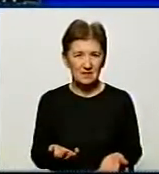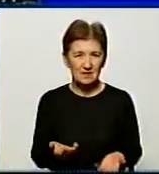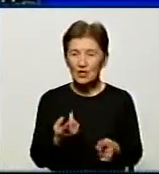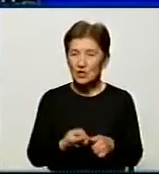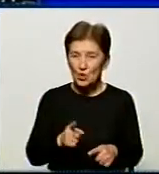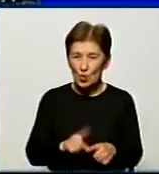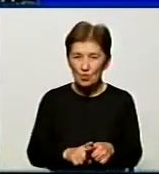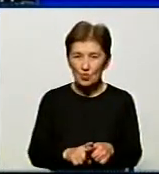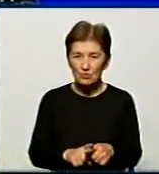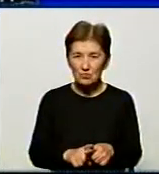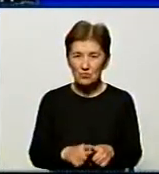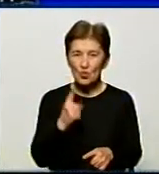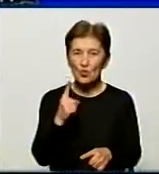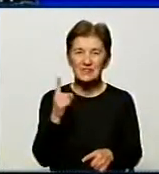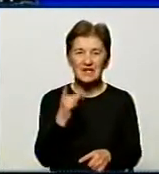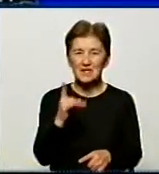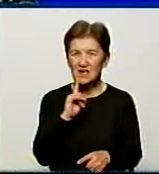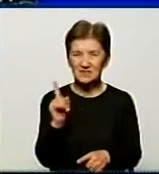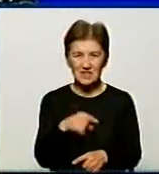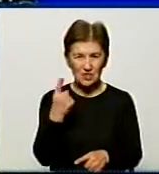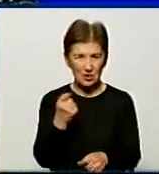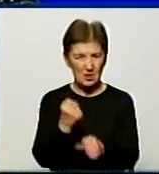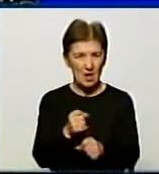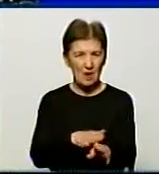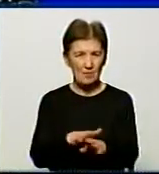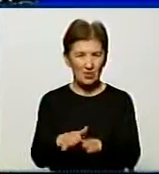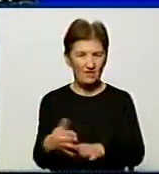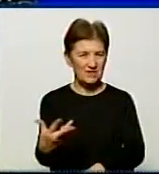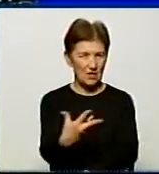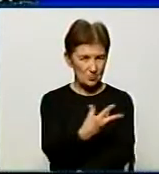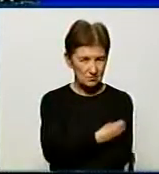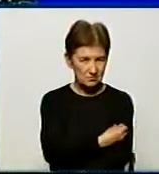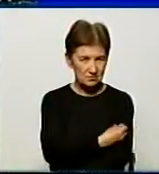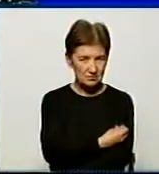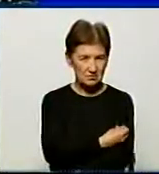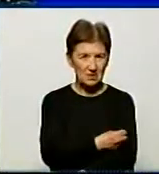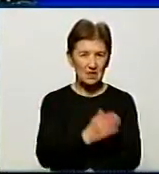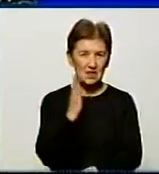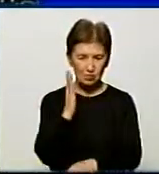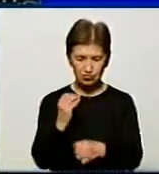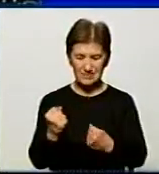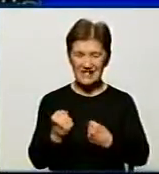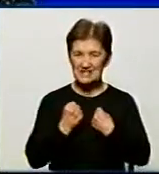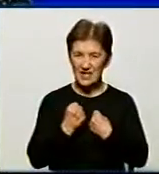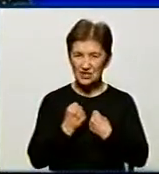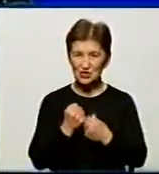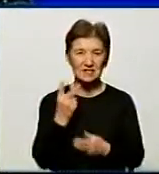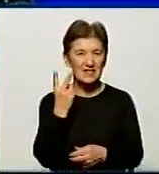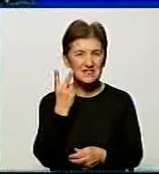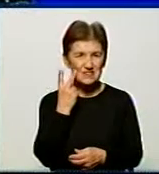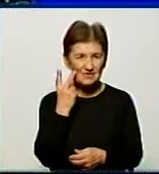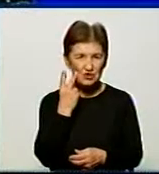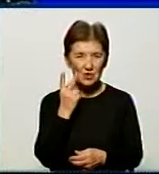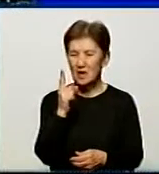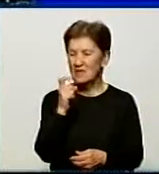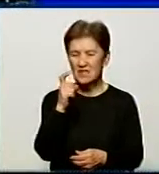Тому якраз один раз на рік проведена вакцинація на весь період і підсезону буде захищати. Звичайно, не на